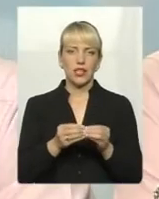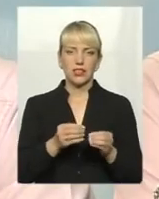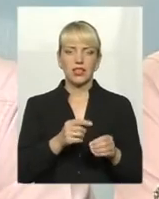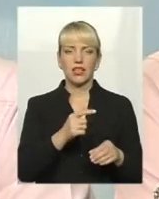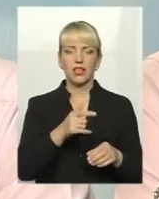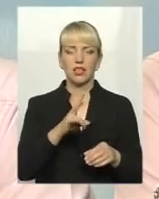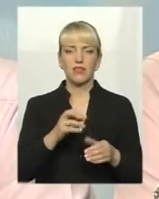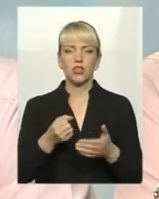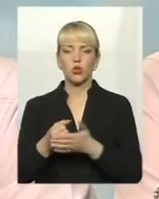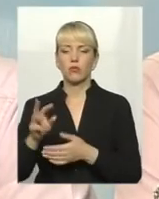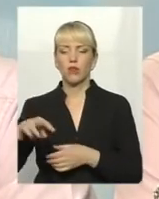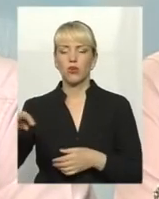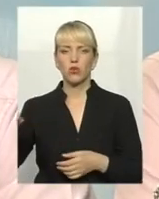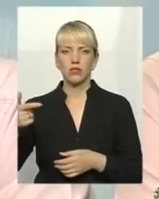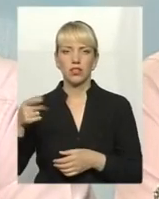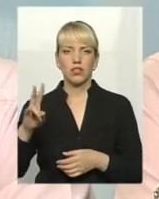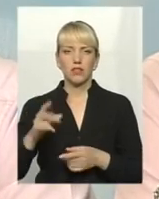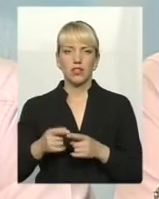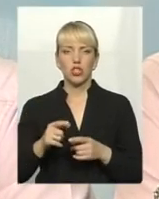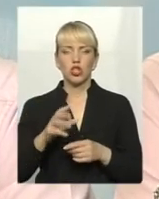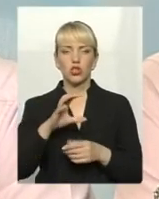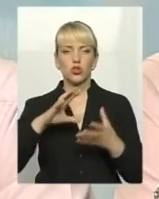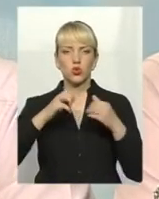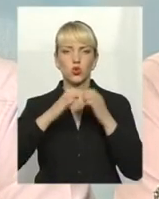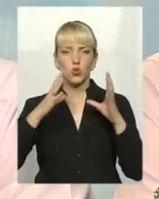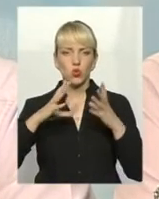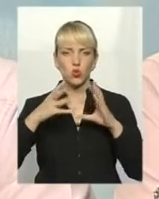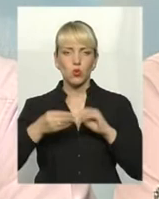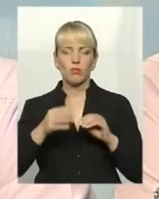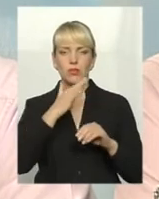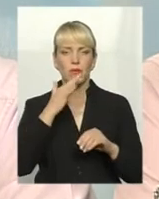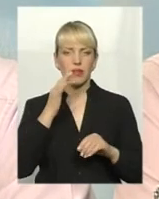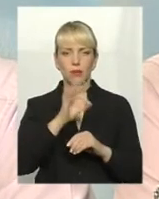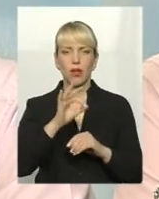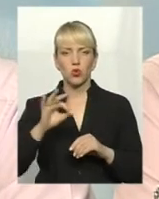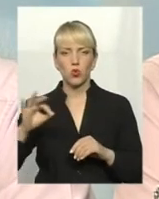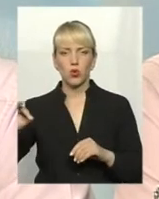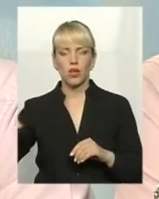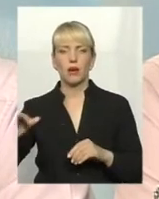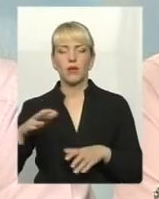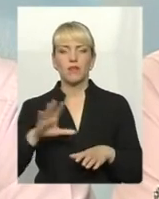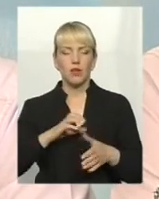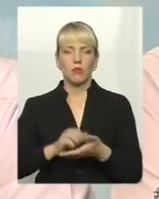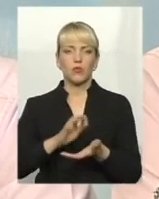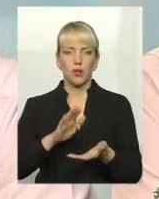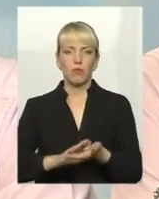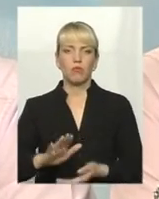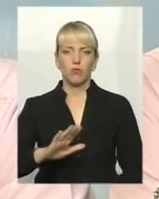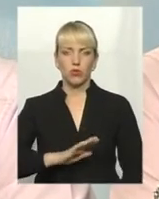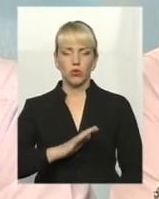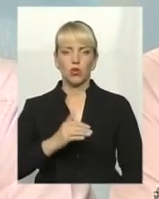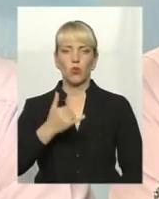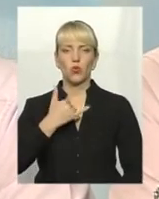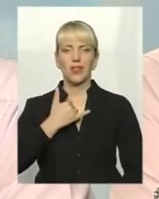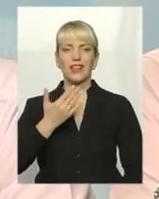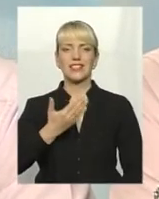кількох мільйонів. І такі суми з багатьма нулями вже неодноразово Державної екологічної інспекції нараховувалися. Але у нас є